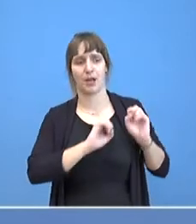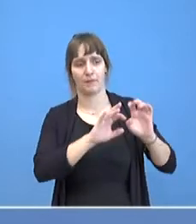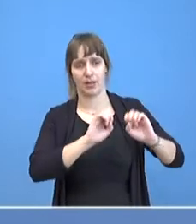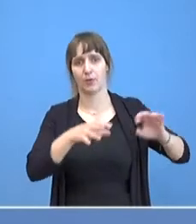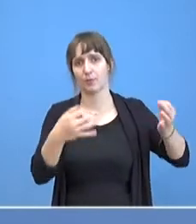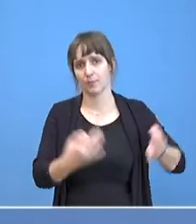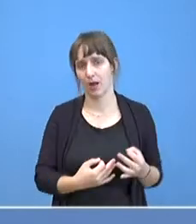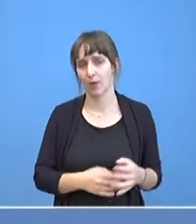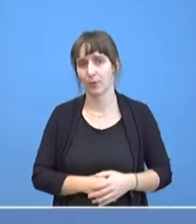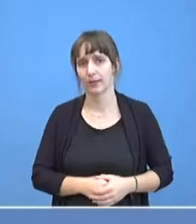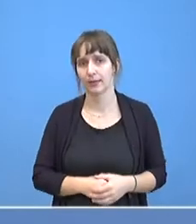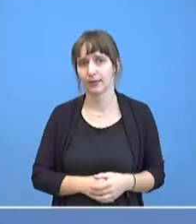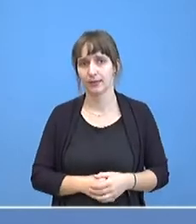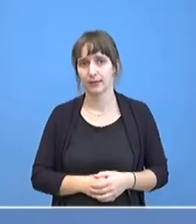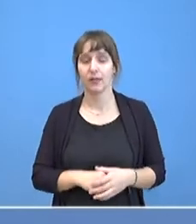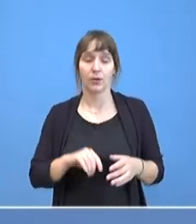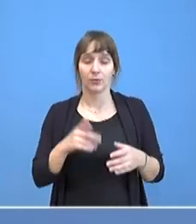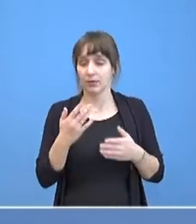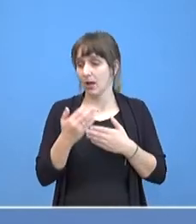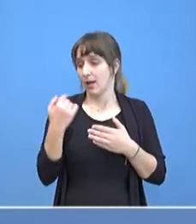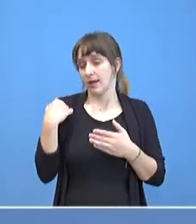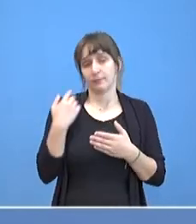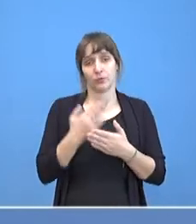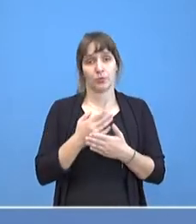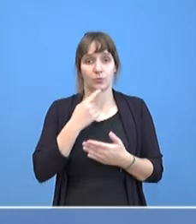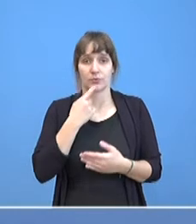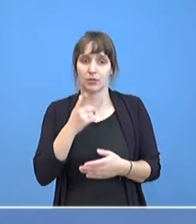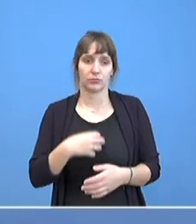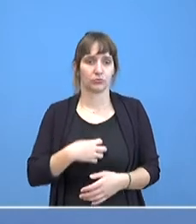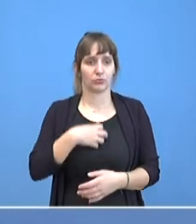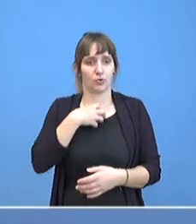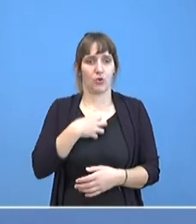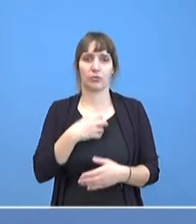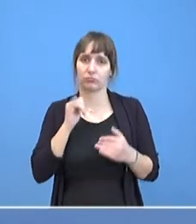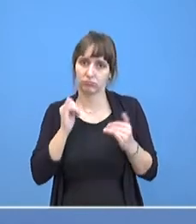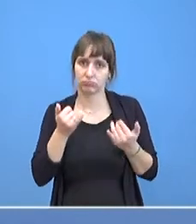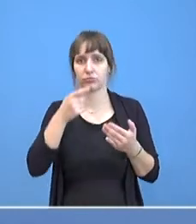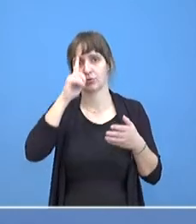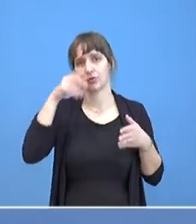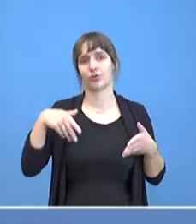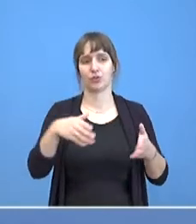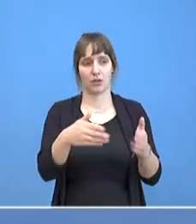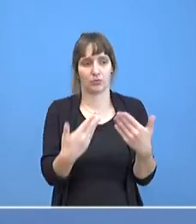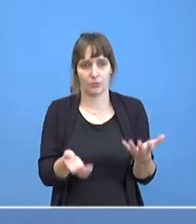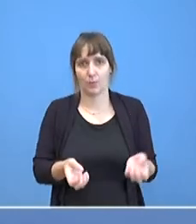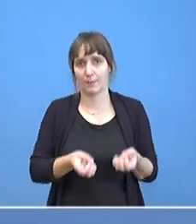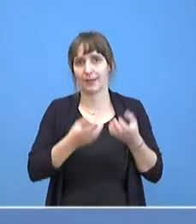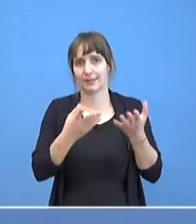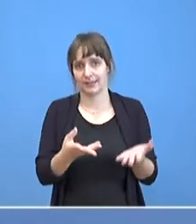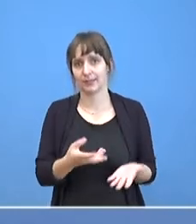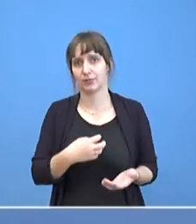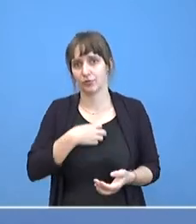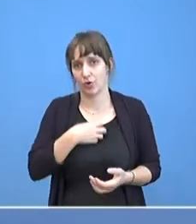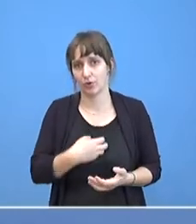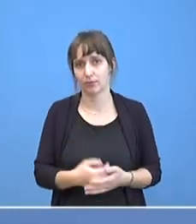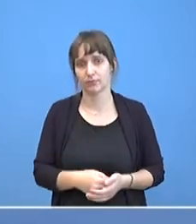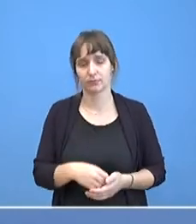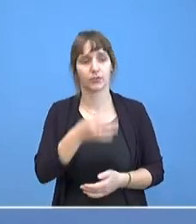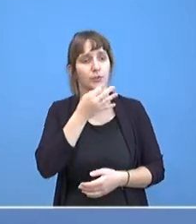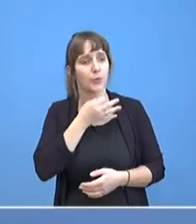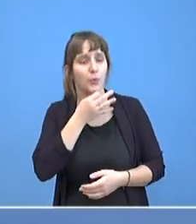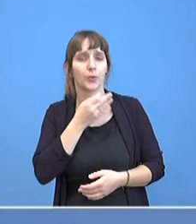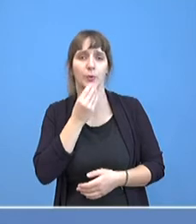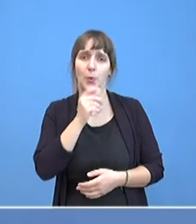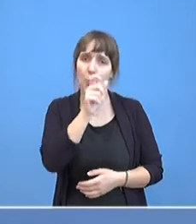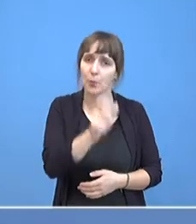Und dann ist da natürlich vor allem, wie ich es gerade gesagt habe, das Entsetzen, dass so etwas auf deutschen Straßen möglich ist. Einen Angriff auf einen jungen Juden